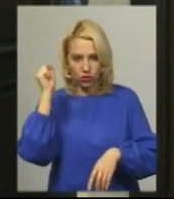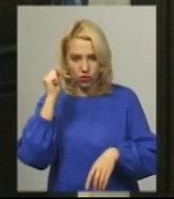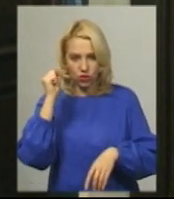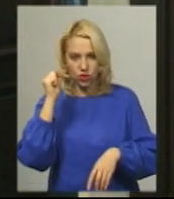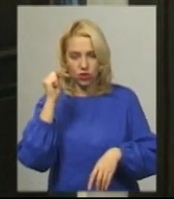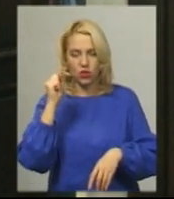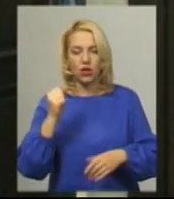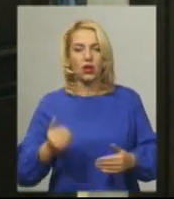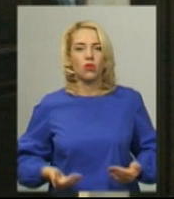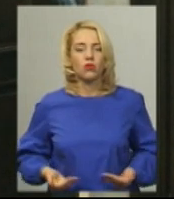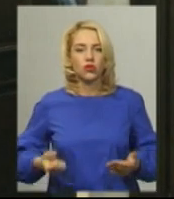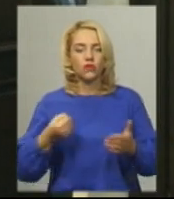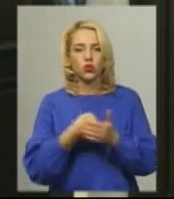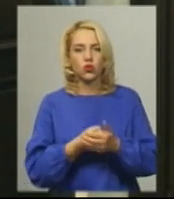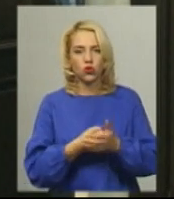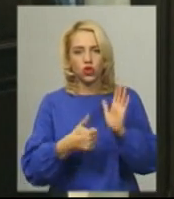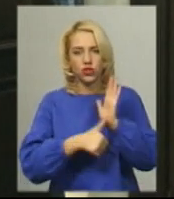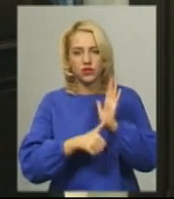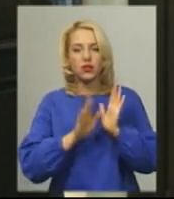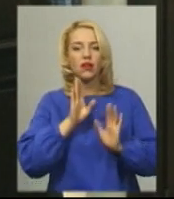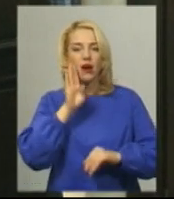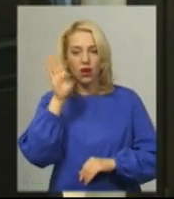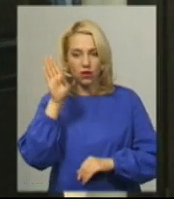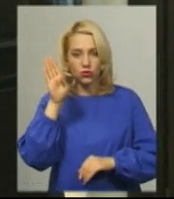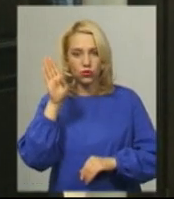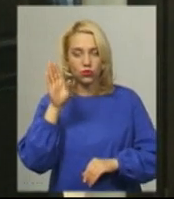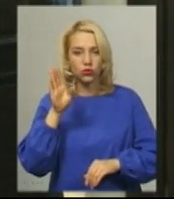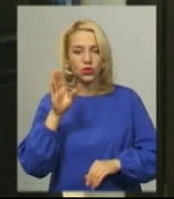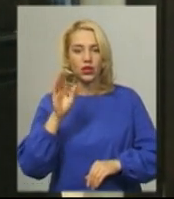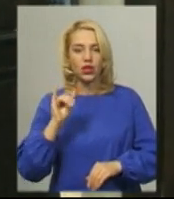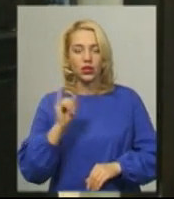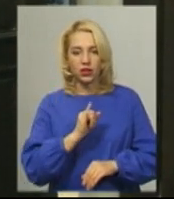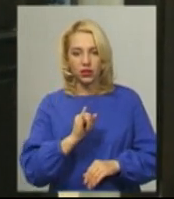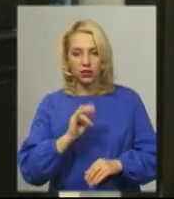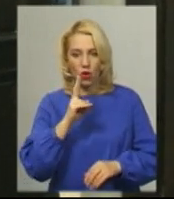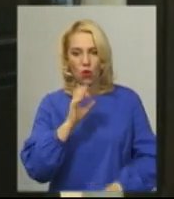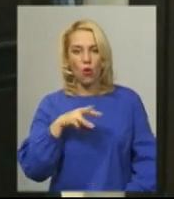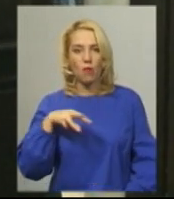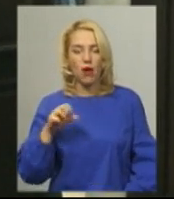-ї години ранку і перейшов в ком.